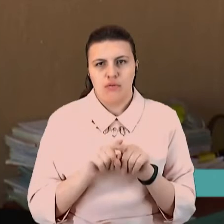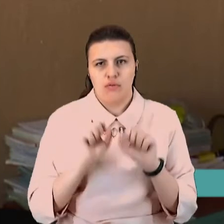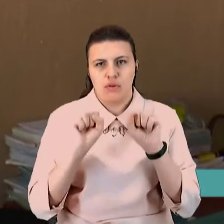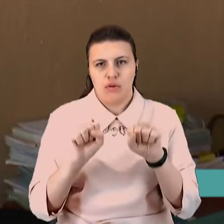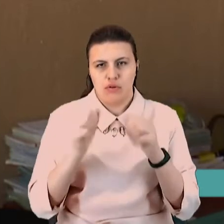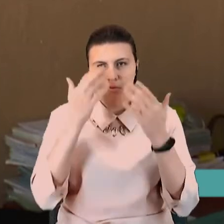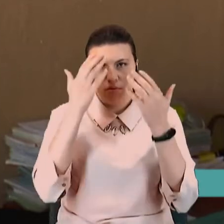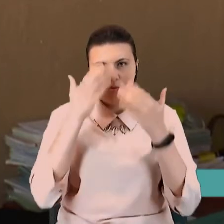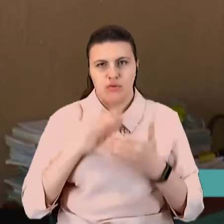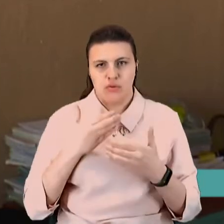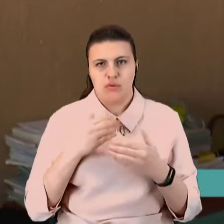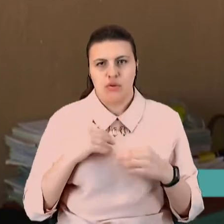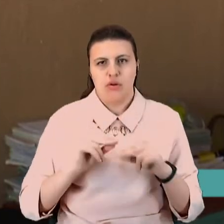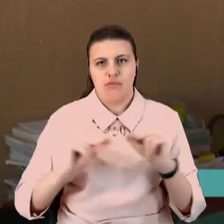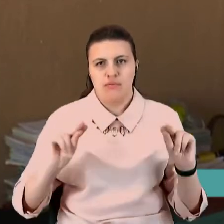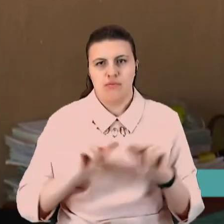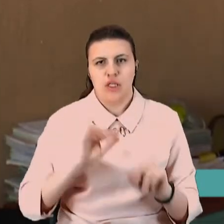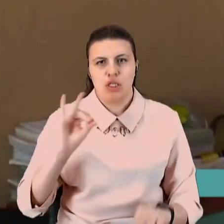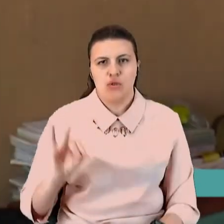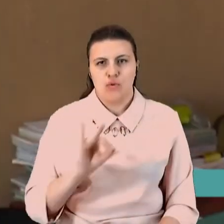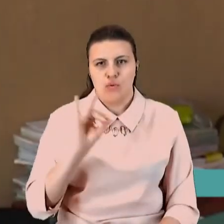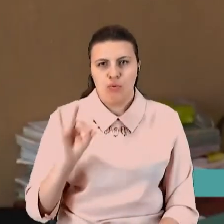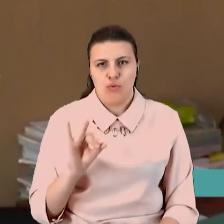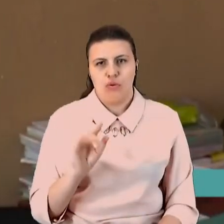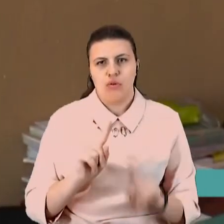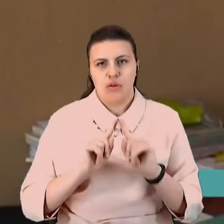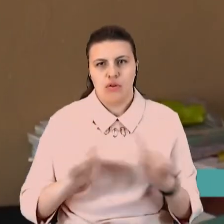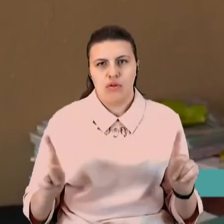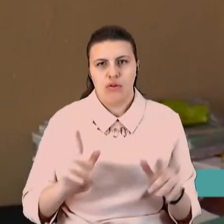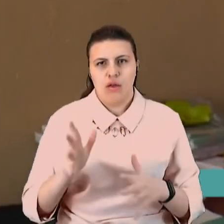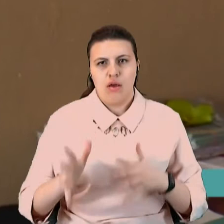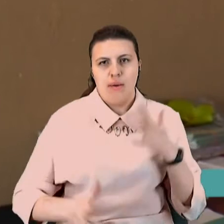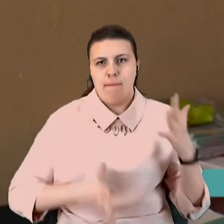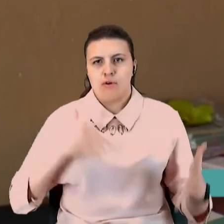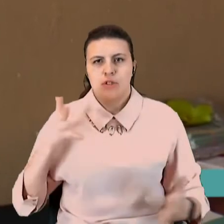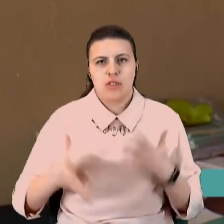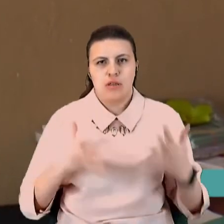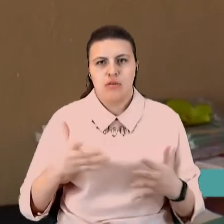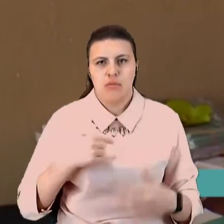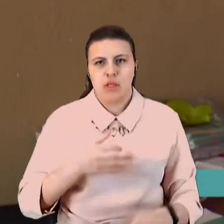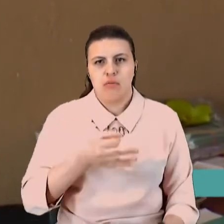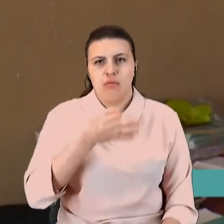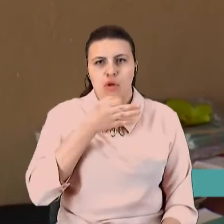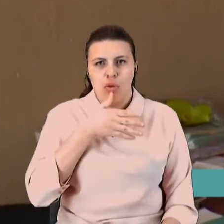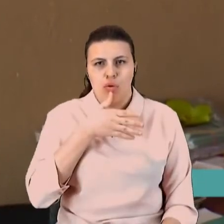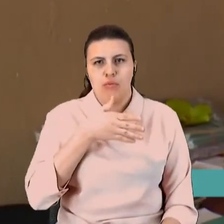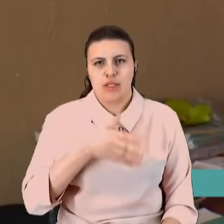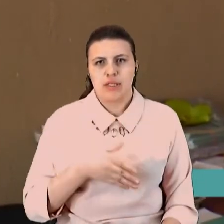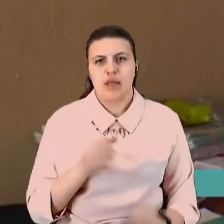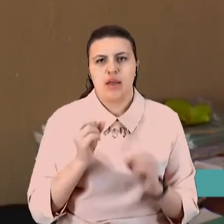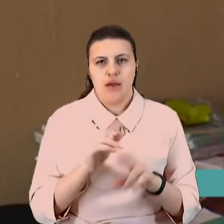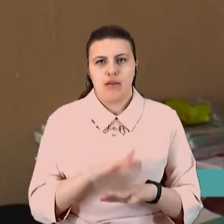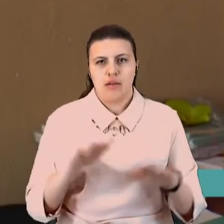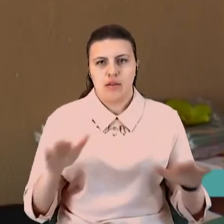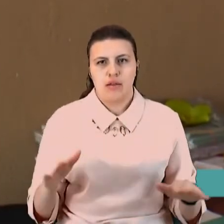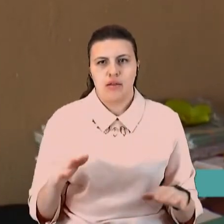Викладаю я історію, мій предмет надзвичайно емоційний, і мені подобається, як діти слідкують на